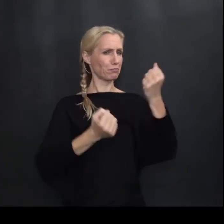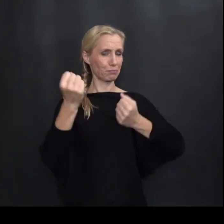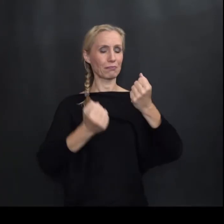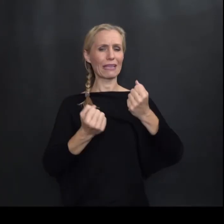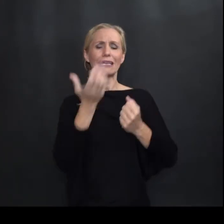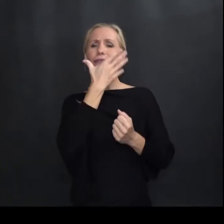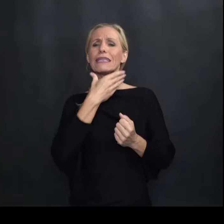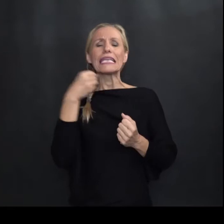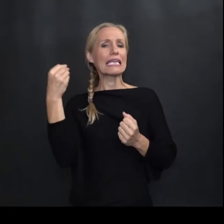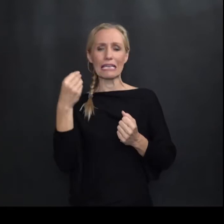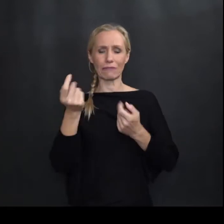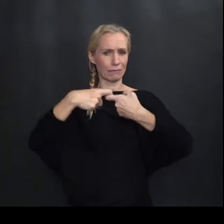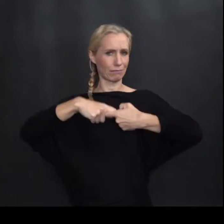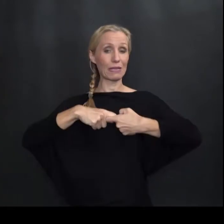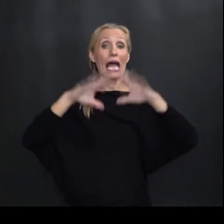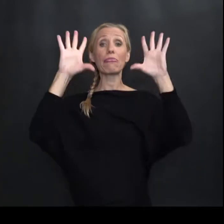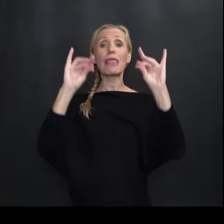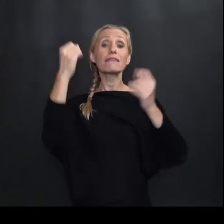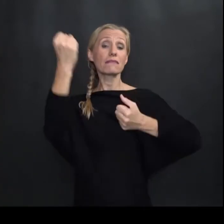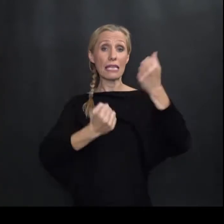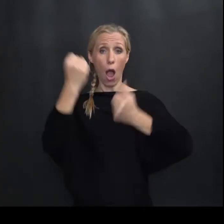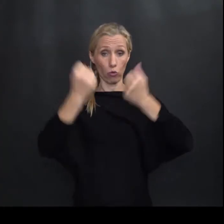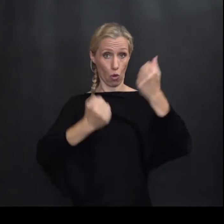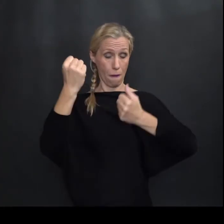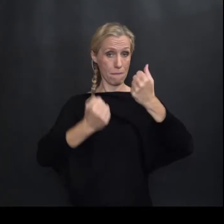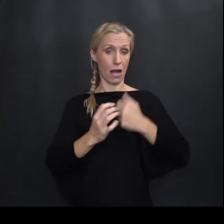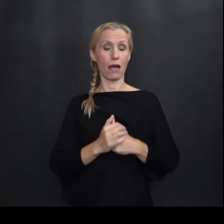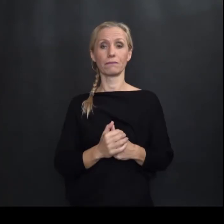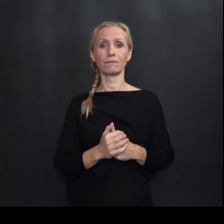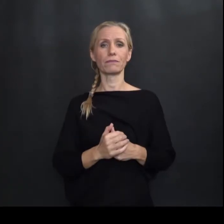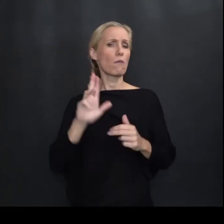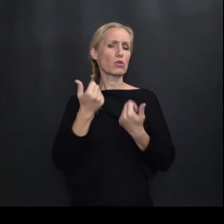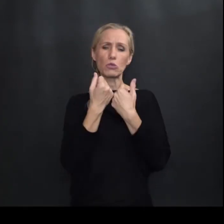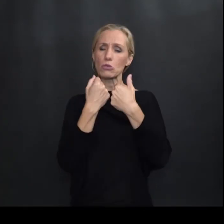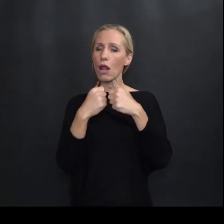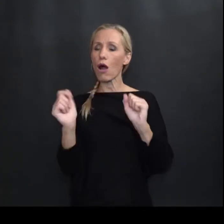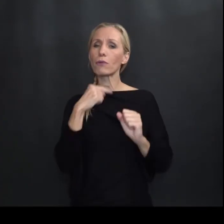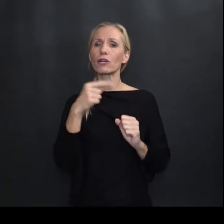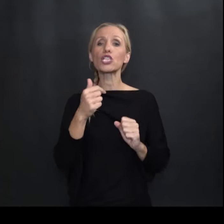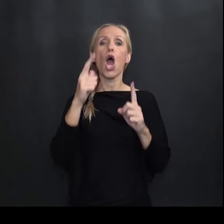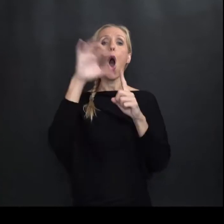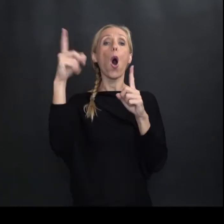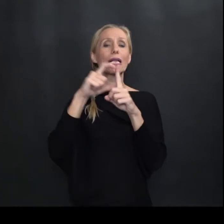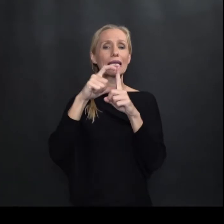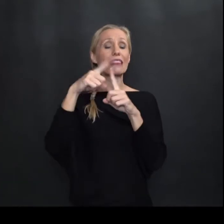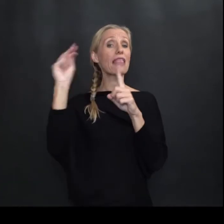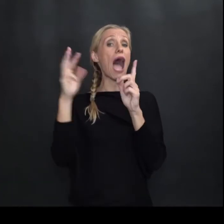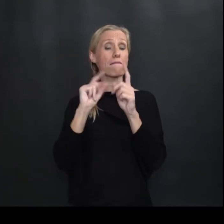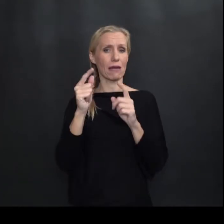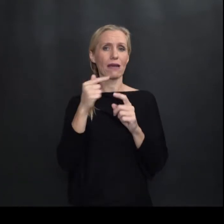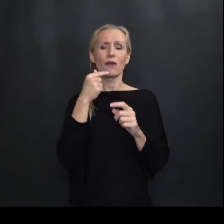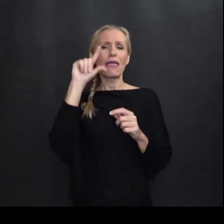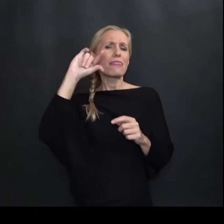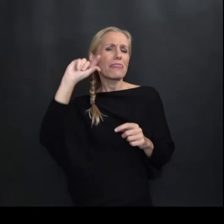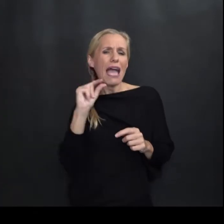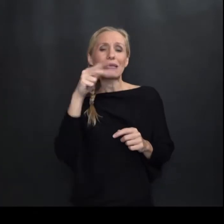stvarno Divne akvizicije Deset automobila Možemo slobodno ukazati Altajmera koji